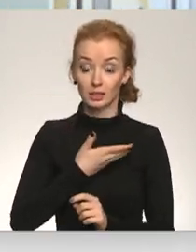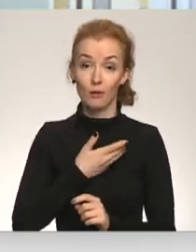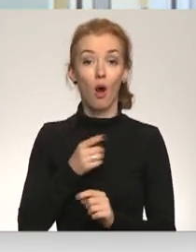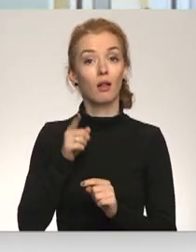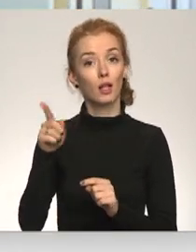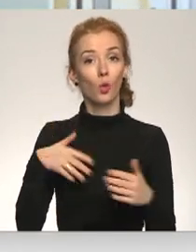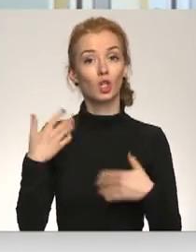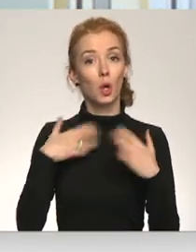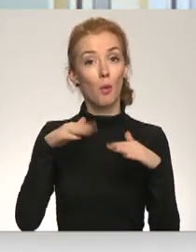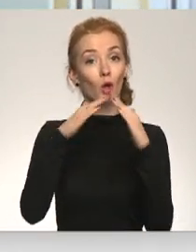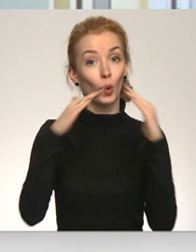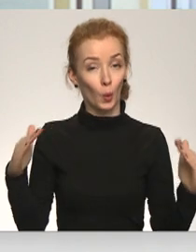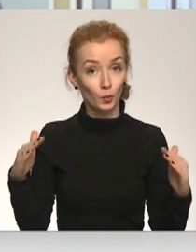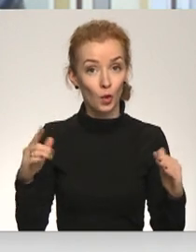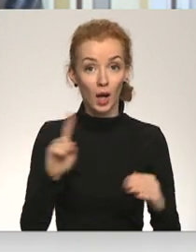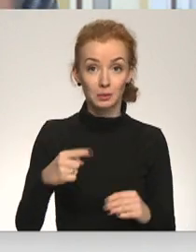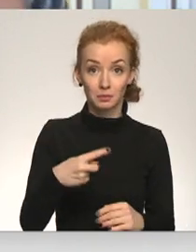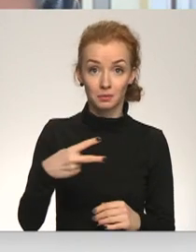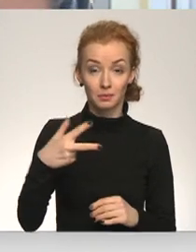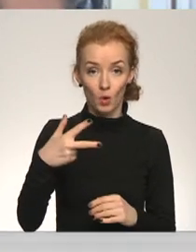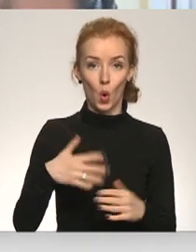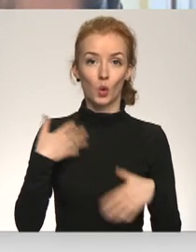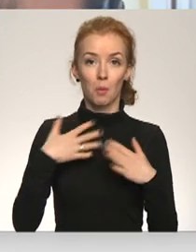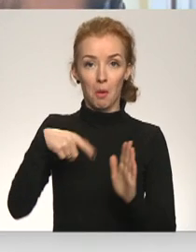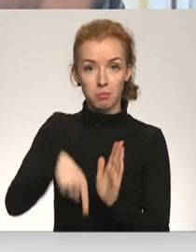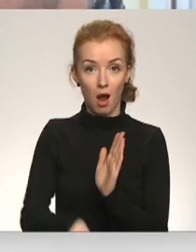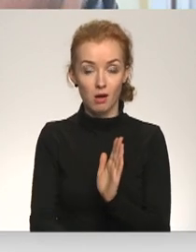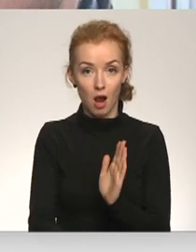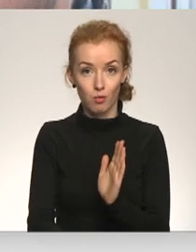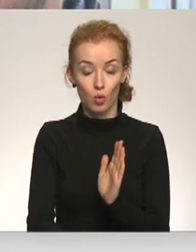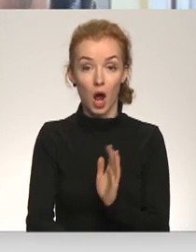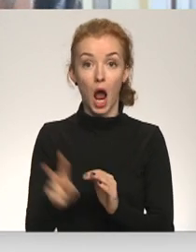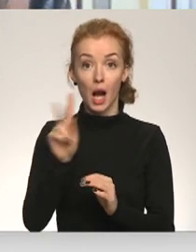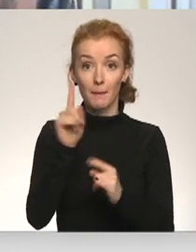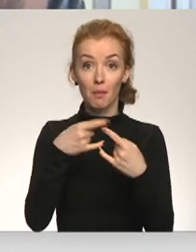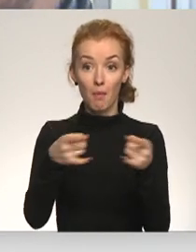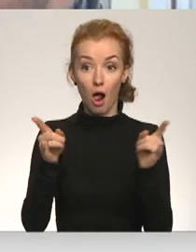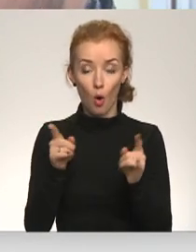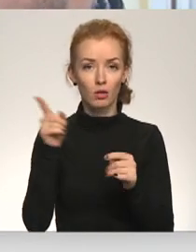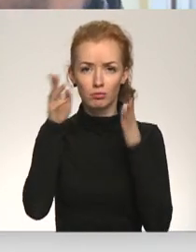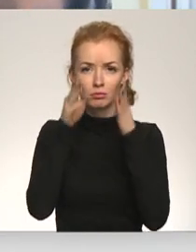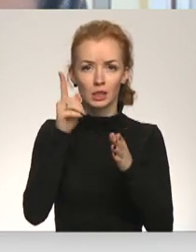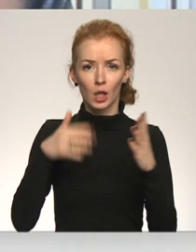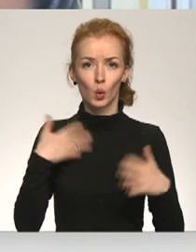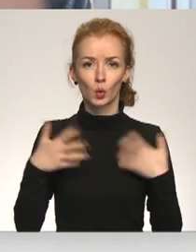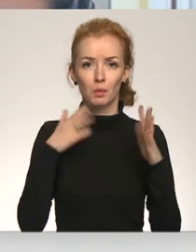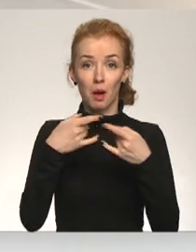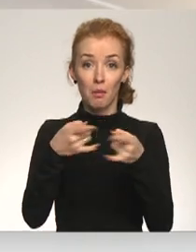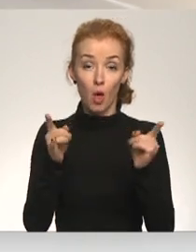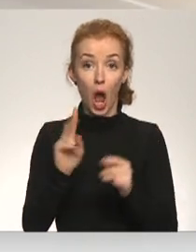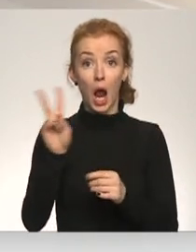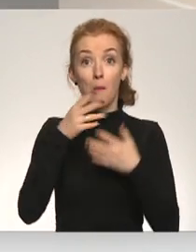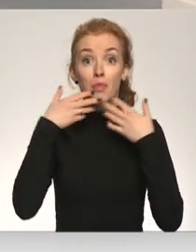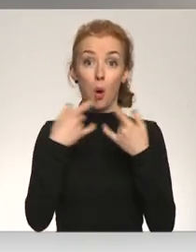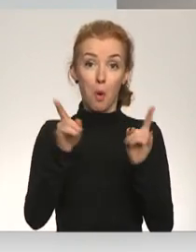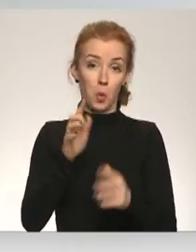jumca. Tie, kas dzīvo pirmajos stāvās, tiem ir cokols pagrebs. Tiem, kam ir balkoni, tiem ir balkoni. Tiem, kam nav balkoni, tiem nav balkoni.